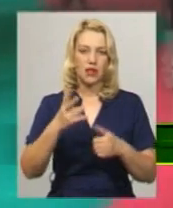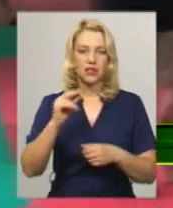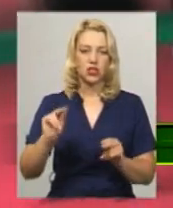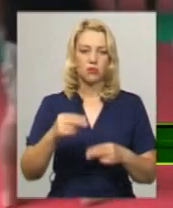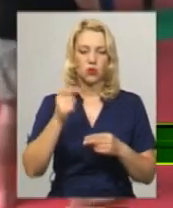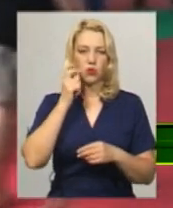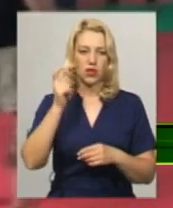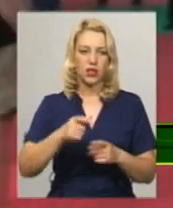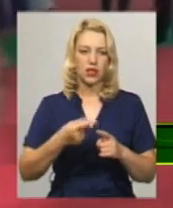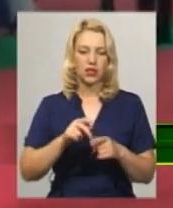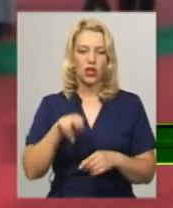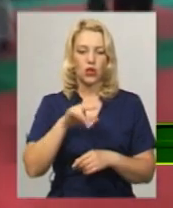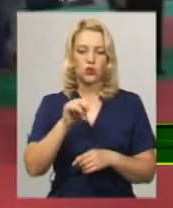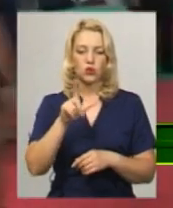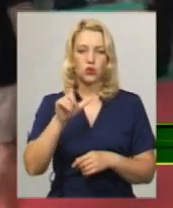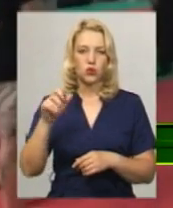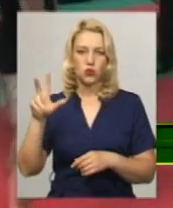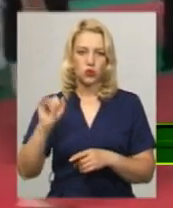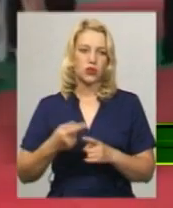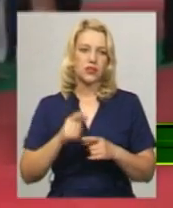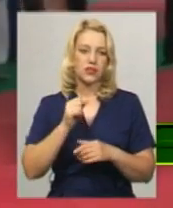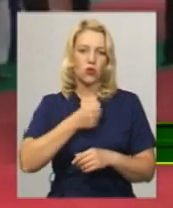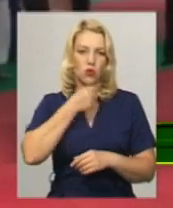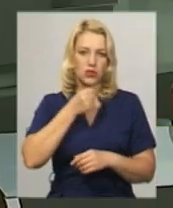України з комбат дзюдзюцу серед дорослих та юніорів.